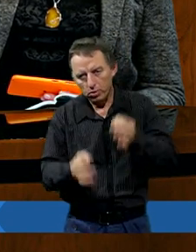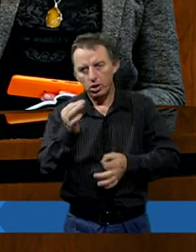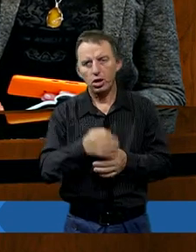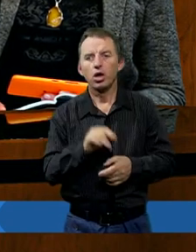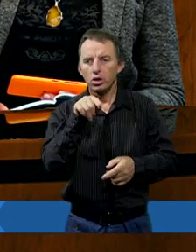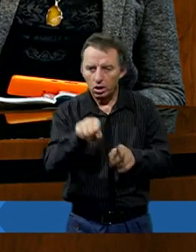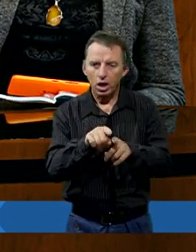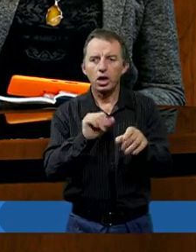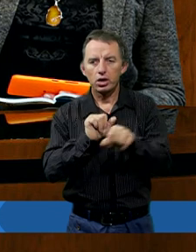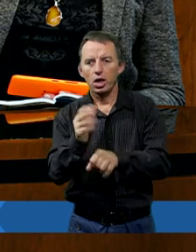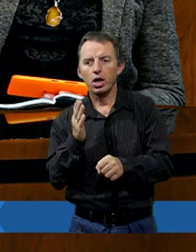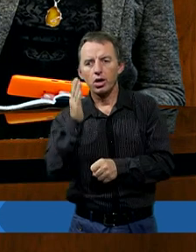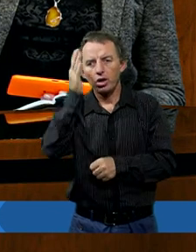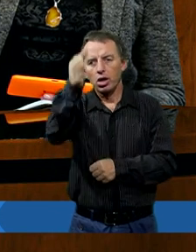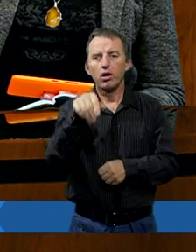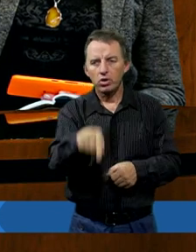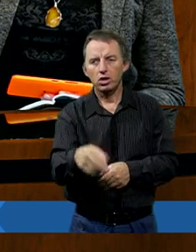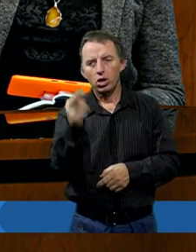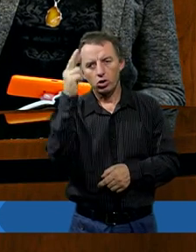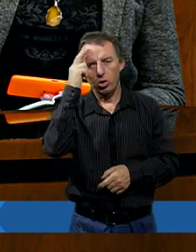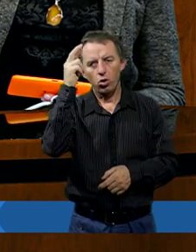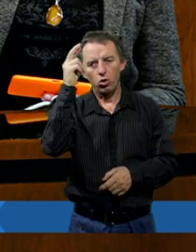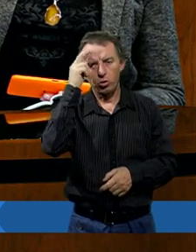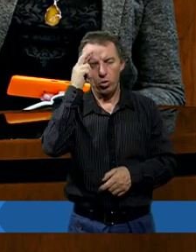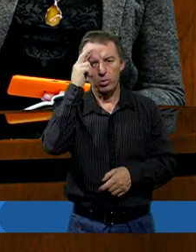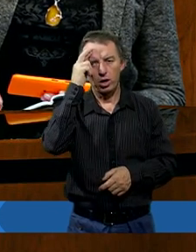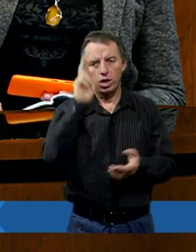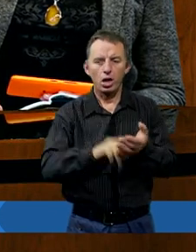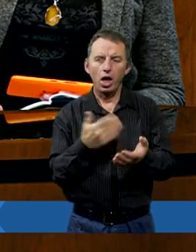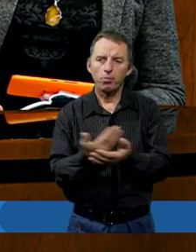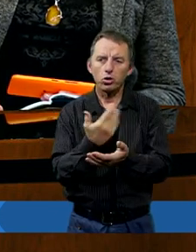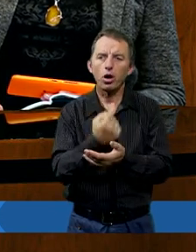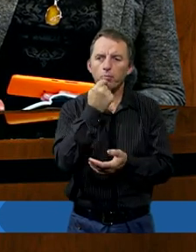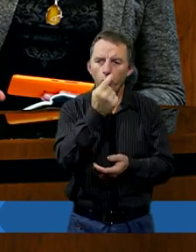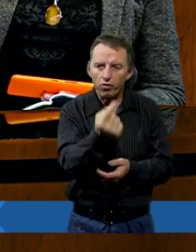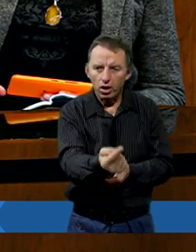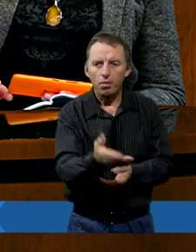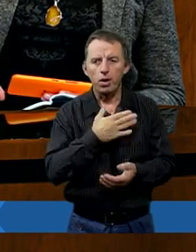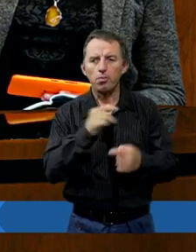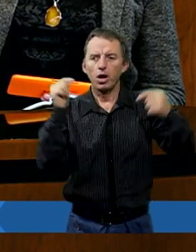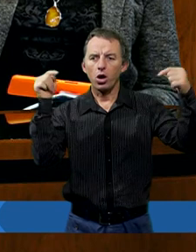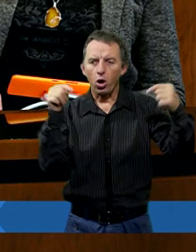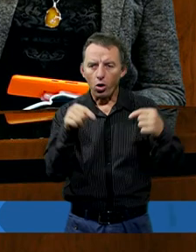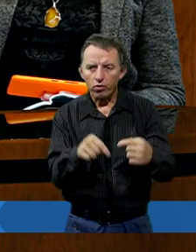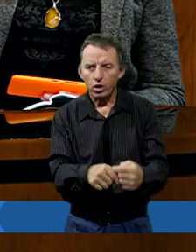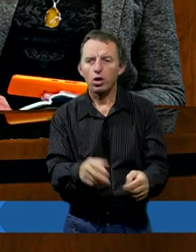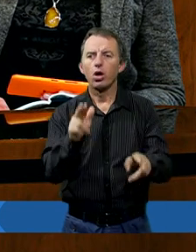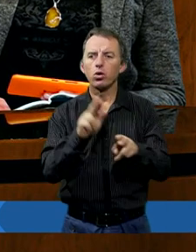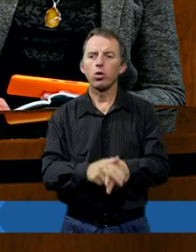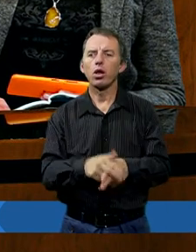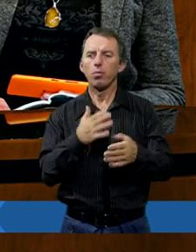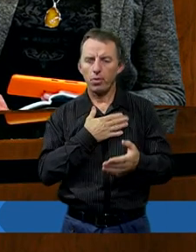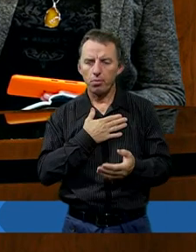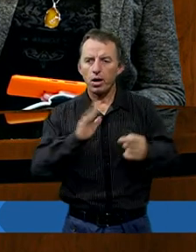ale też nadzieja, że kiedyś zrozumiem. To co na początku powiedziałaś, my znamy kontekst, który nam jest